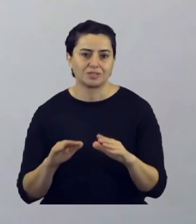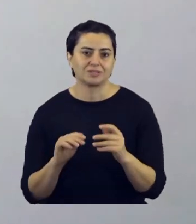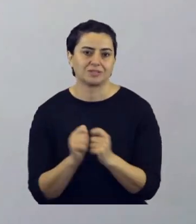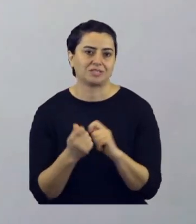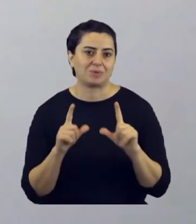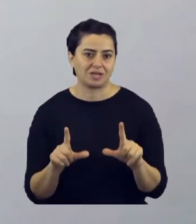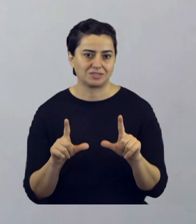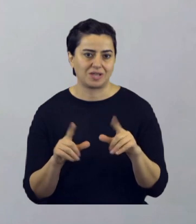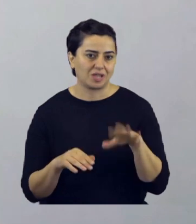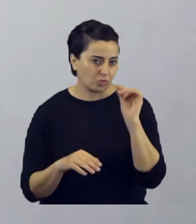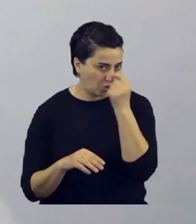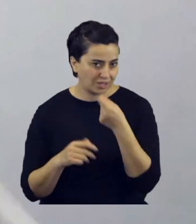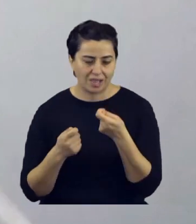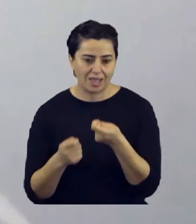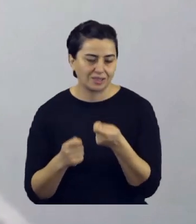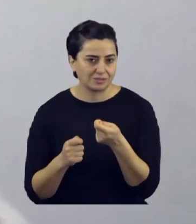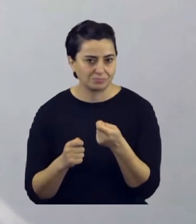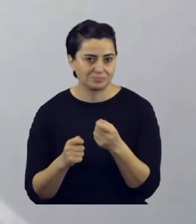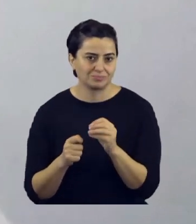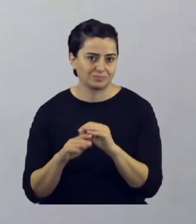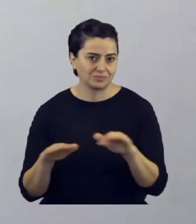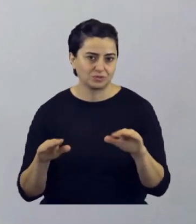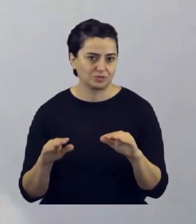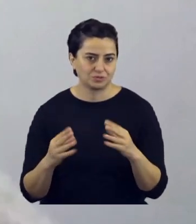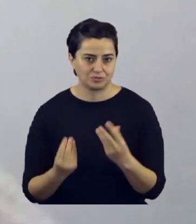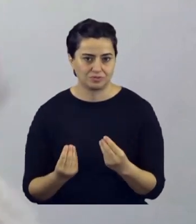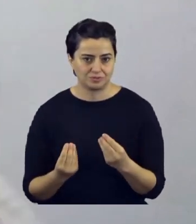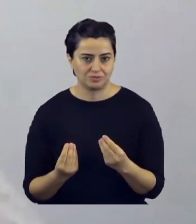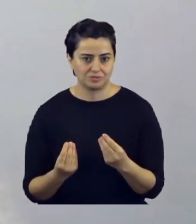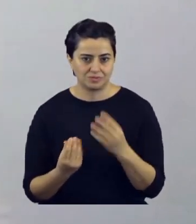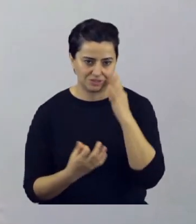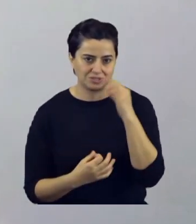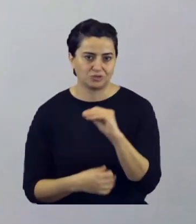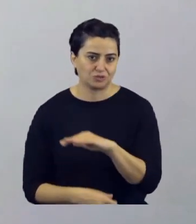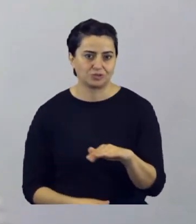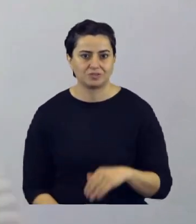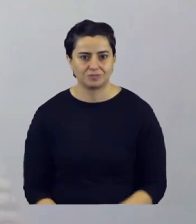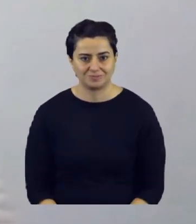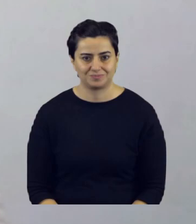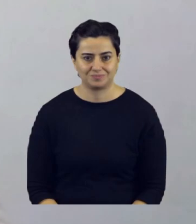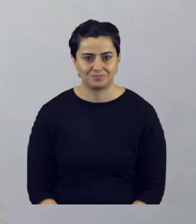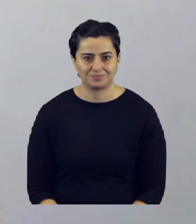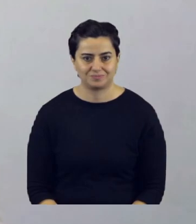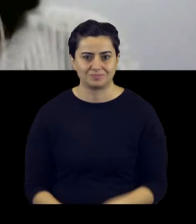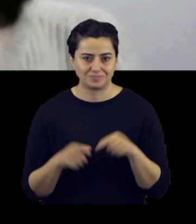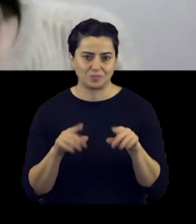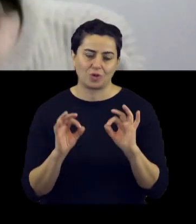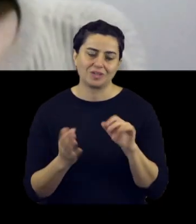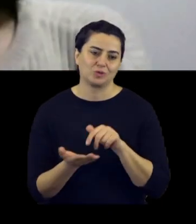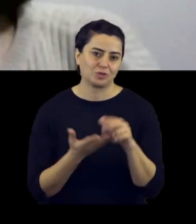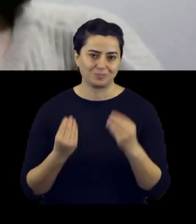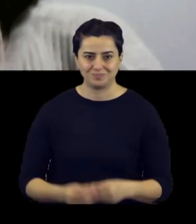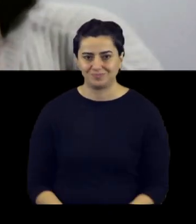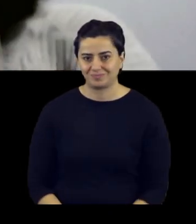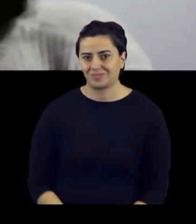başlamalıyız. Çünkü en kolay eğitilebilen kişiler, bireyler çocuklardır diye düşünüyorum. Bu şekilde